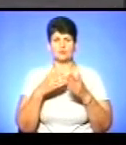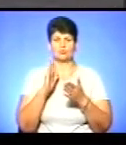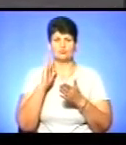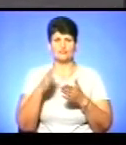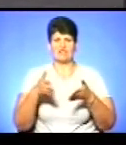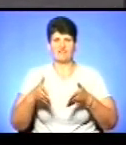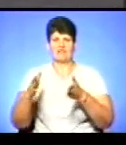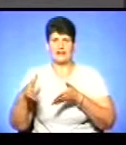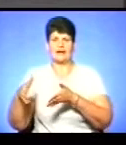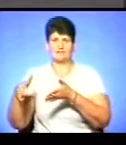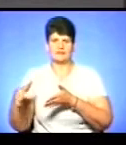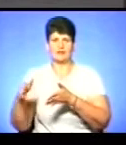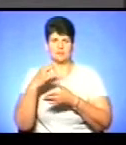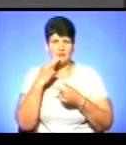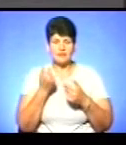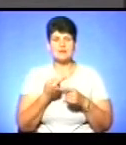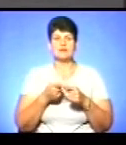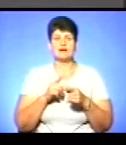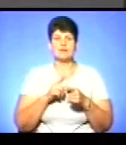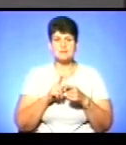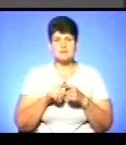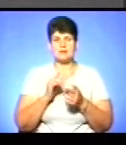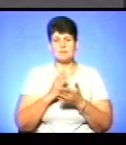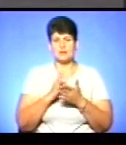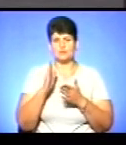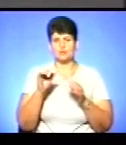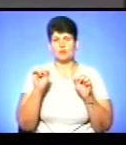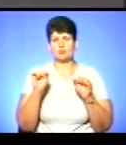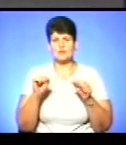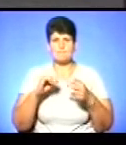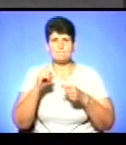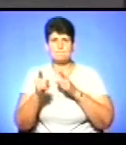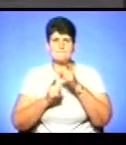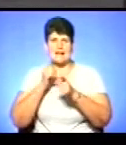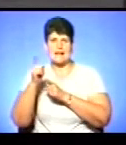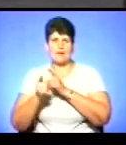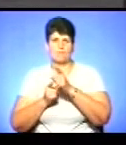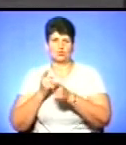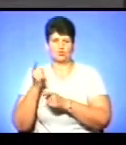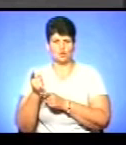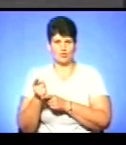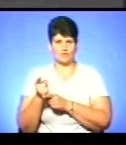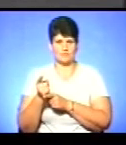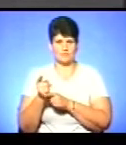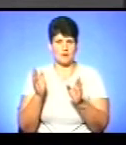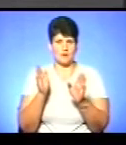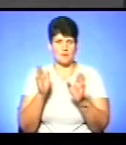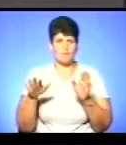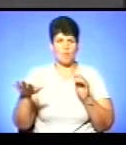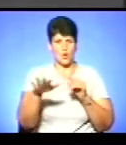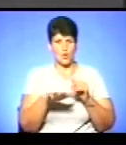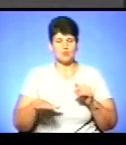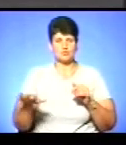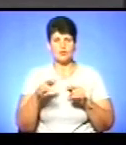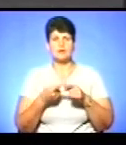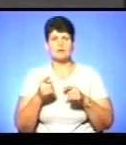Так, це має бути можливість перебудови і конструювання простору. Але інша